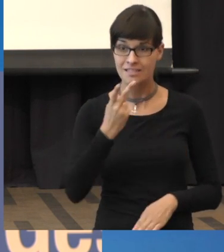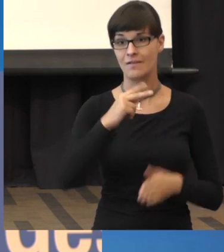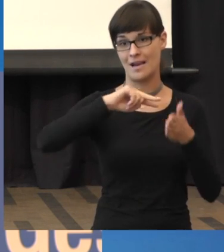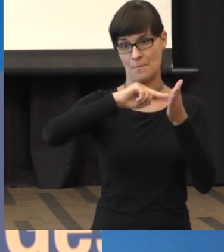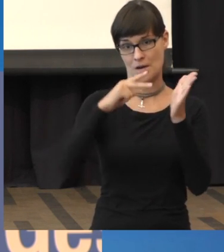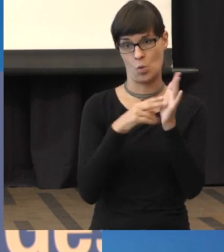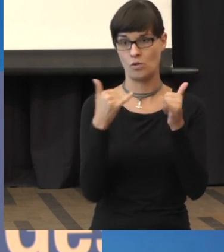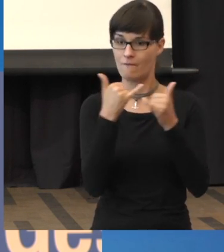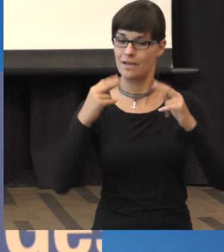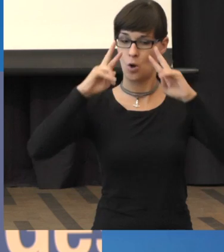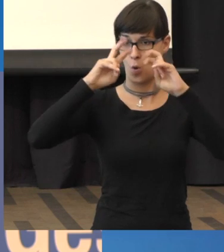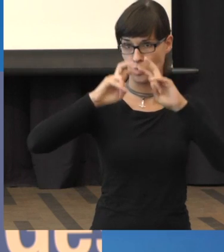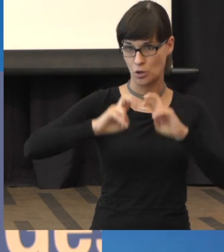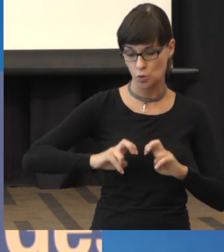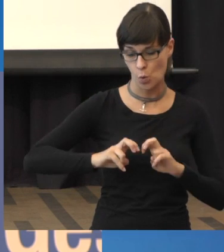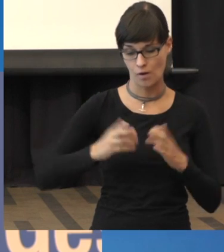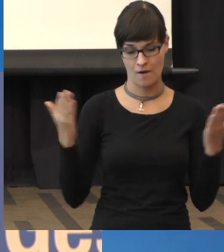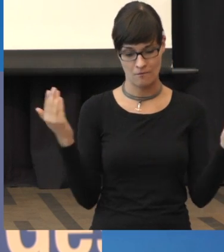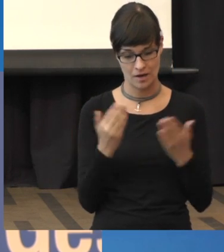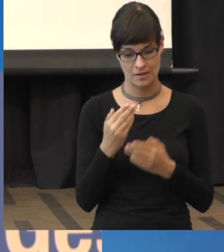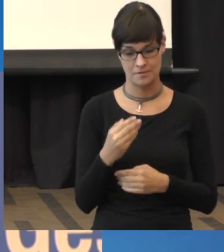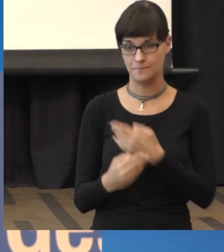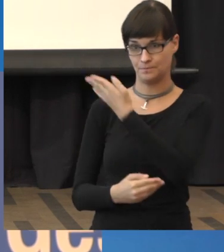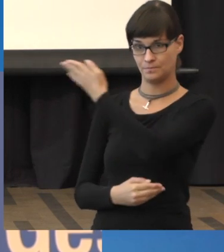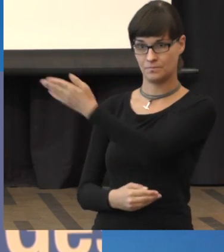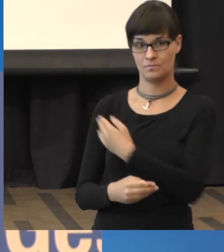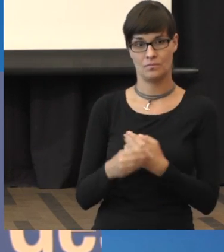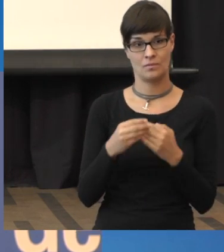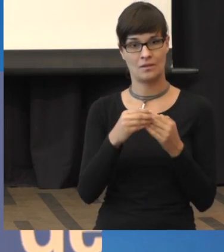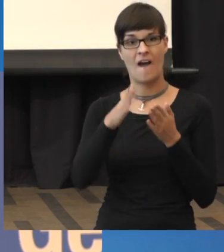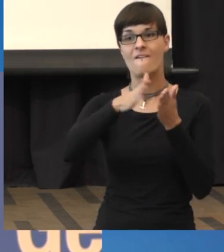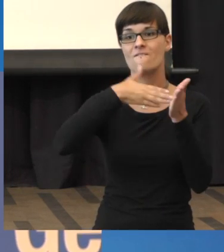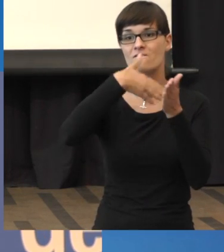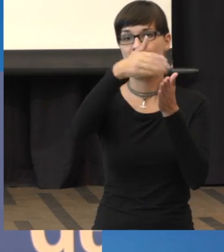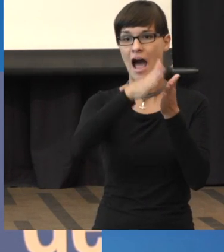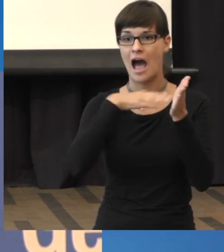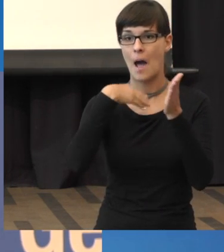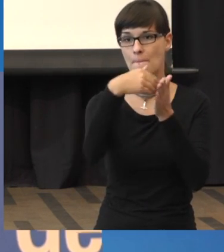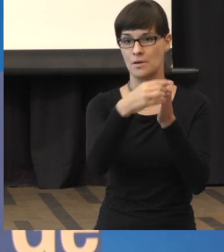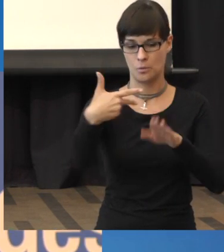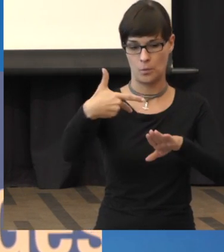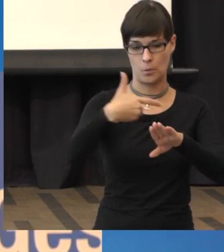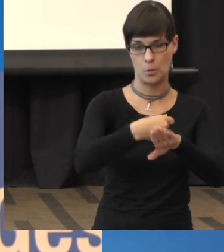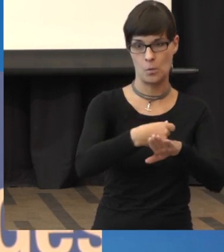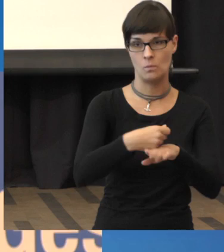wenn man eine Behandlung machen will, ist die Fluoreszenz-Angiografie. Da wird jemand, wie bei so einer